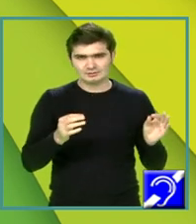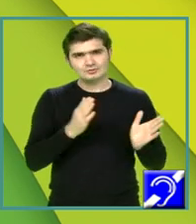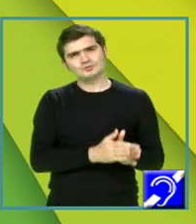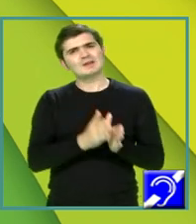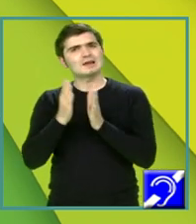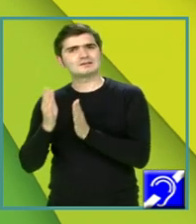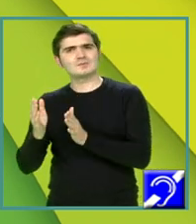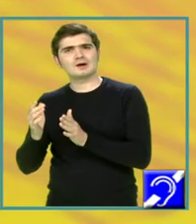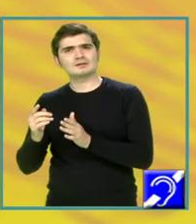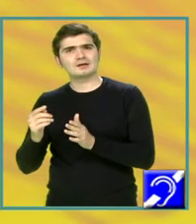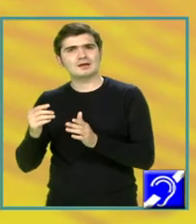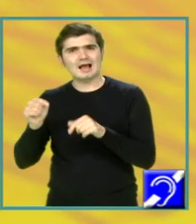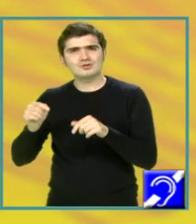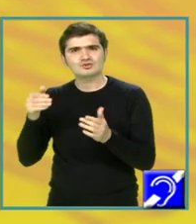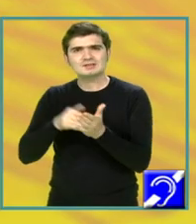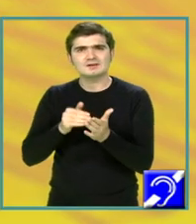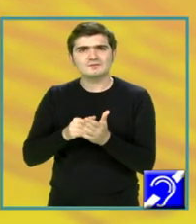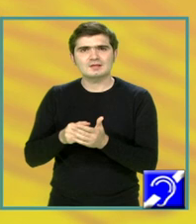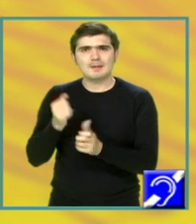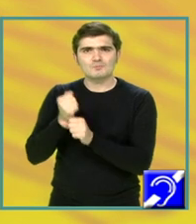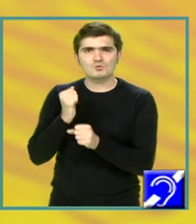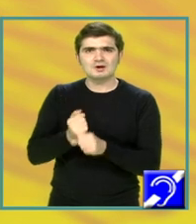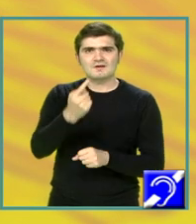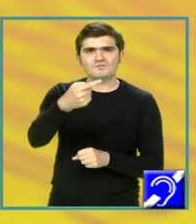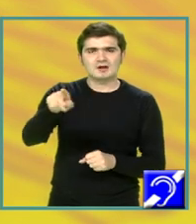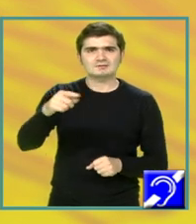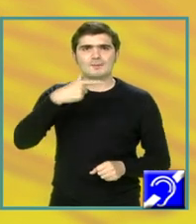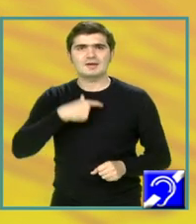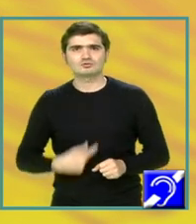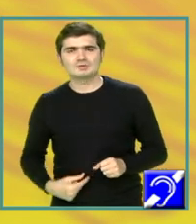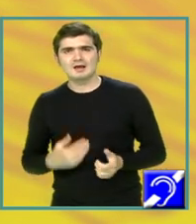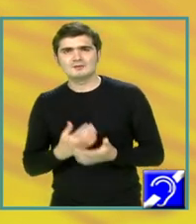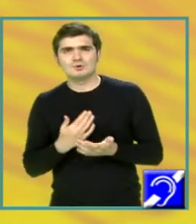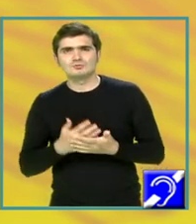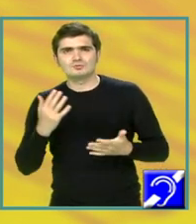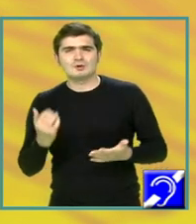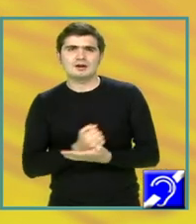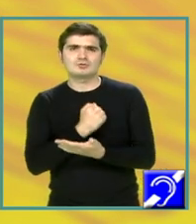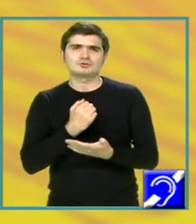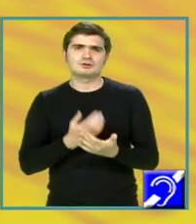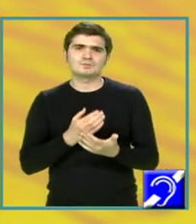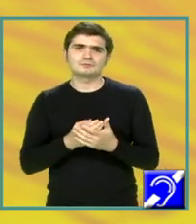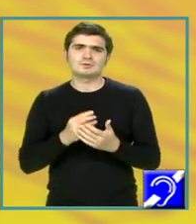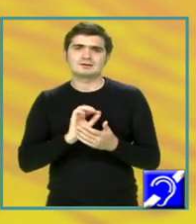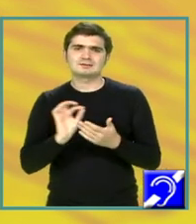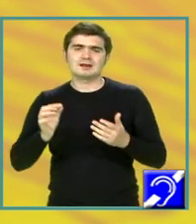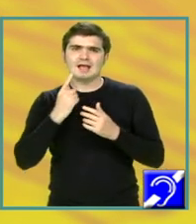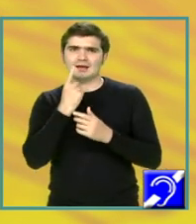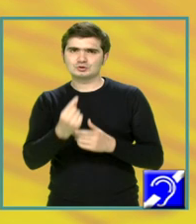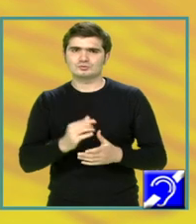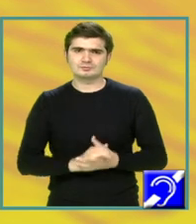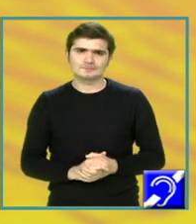parte, intervine aportul vostru în realizarea sau în formularea răspunsului.